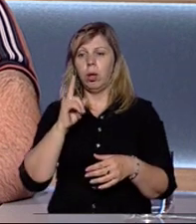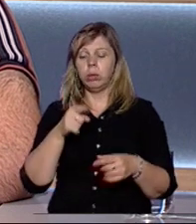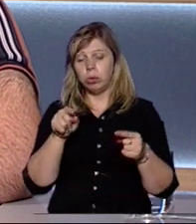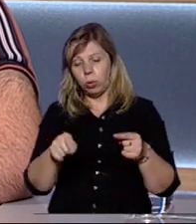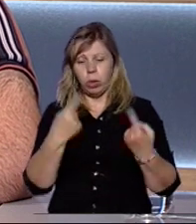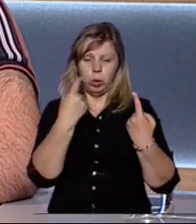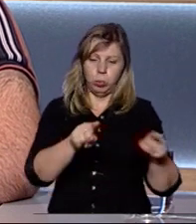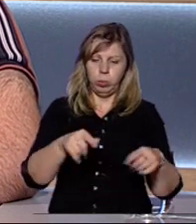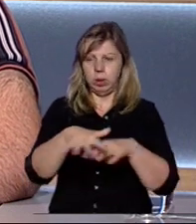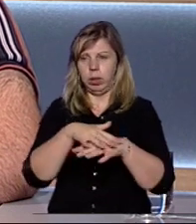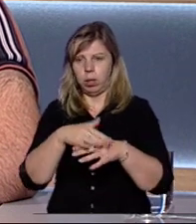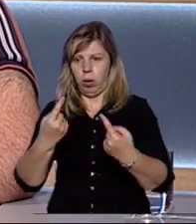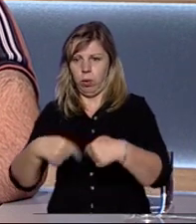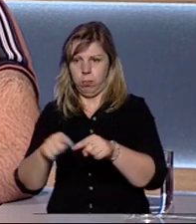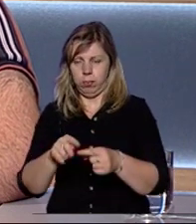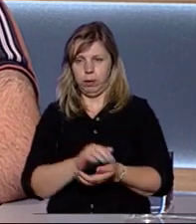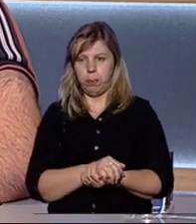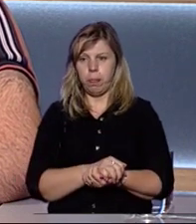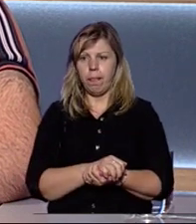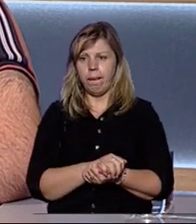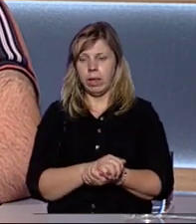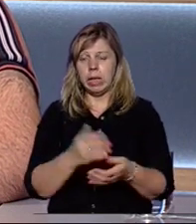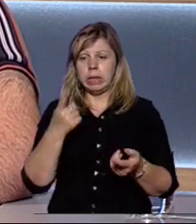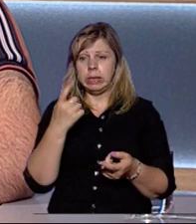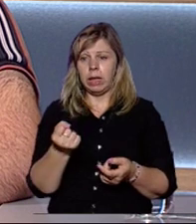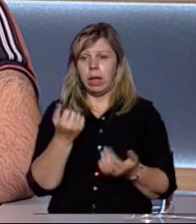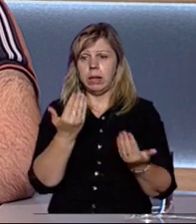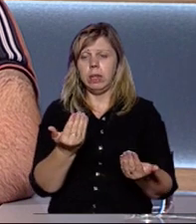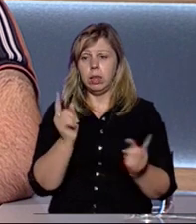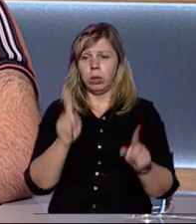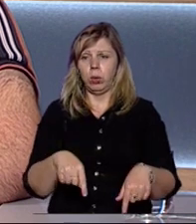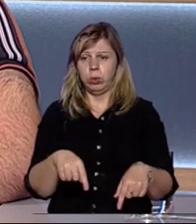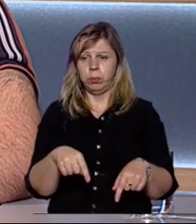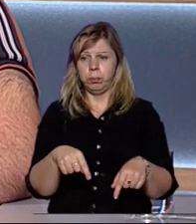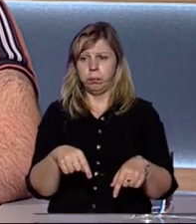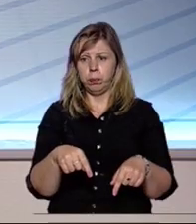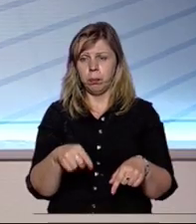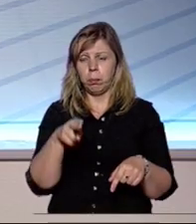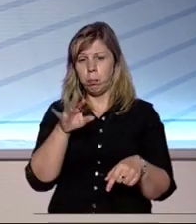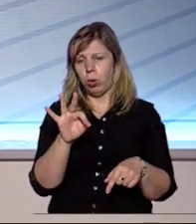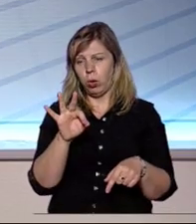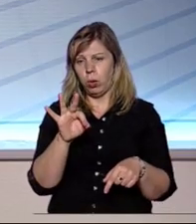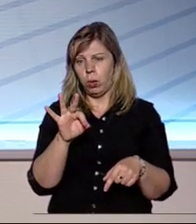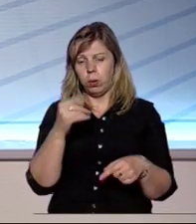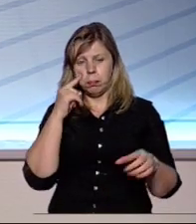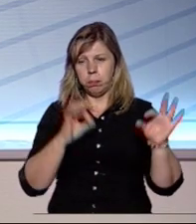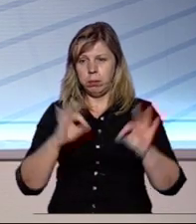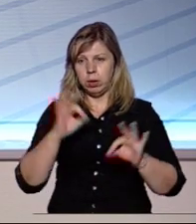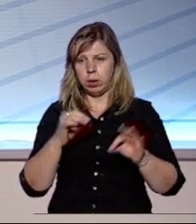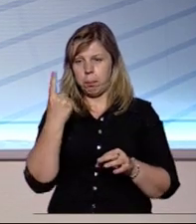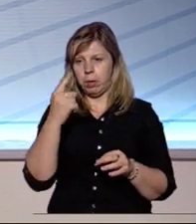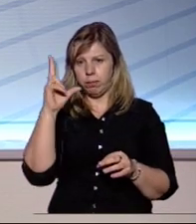тої чи іншої об'єднаних територіальних громад. І також по мірках на перше